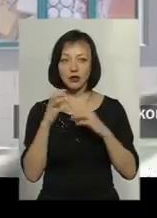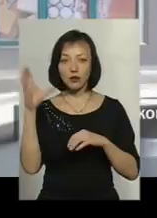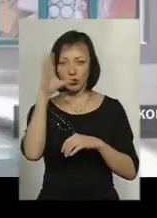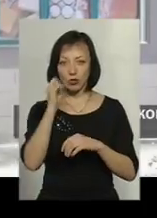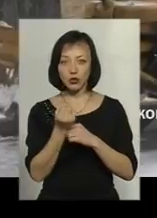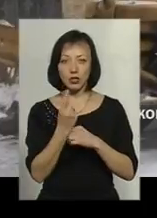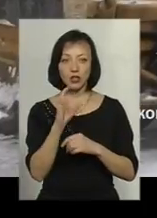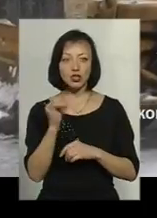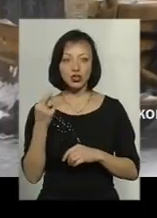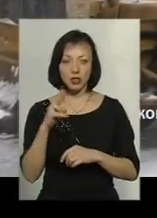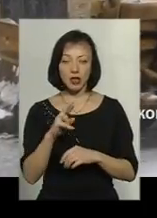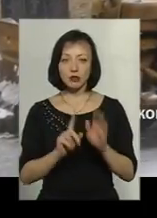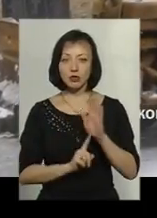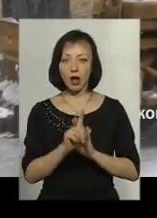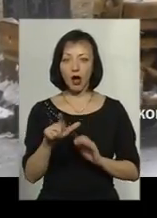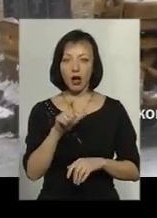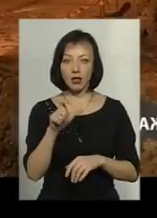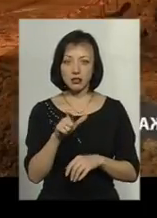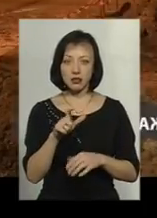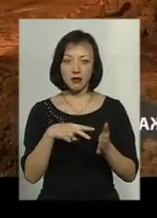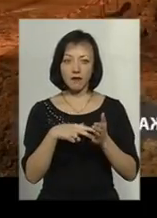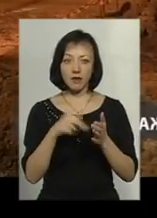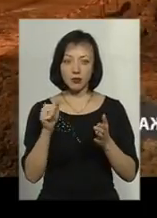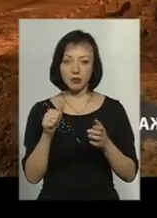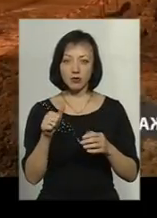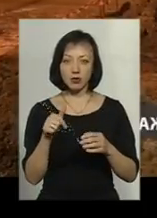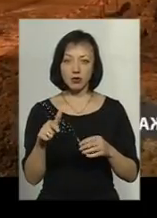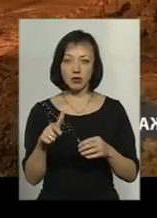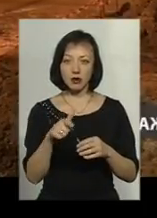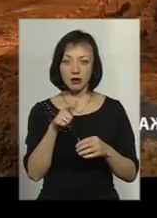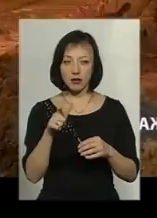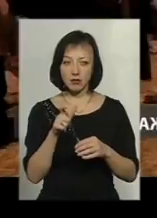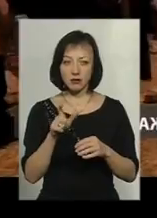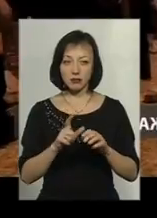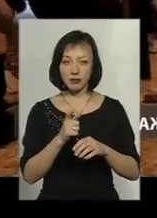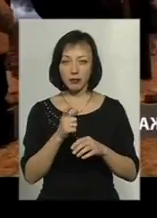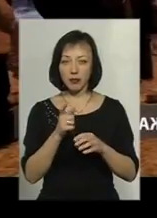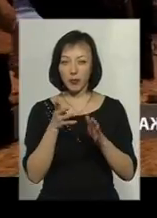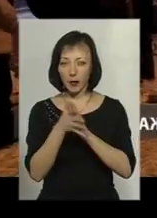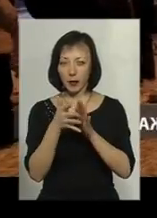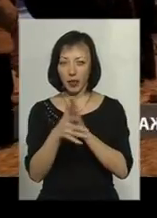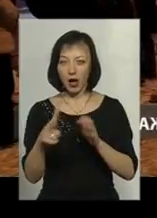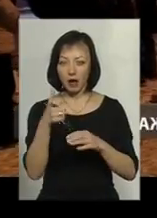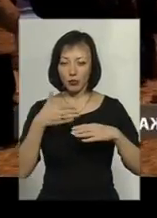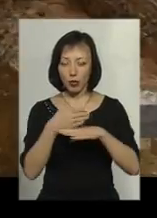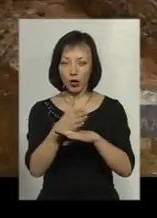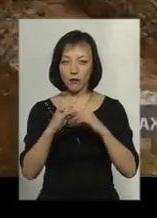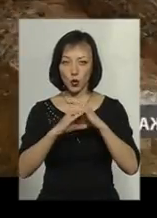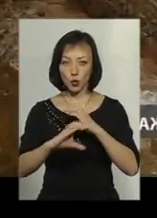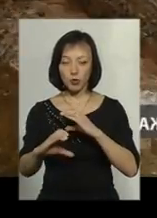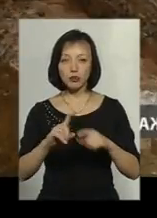січня. Спершу газовики вимкнули постачання палива, бо стався витік газу через прорив труби.